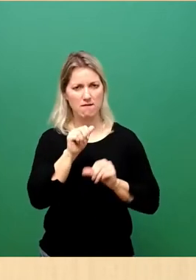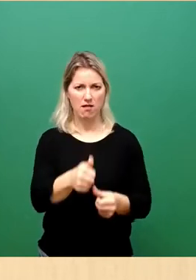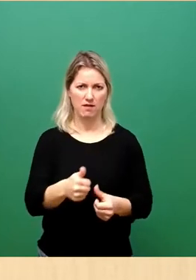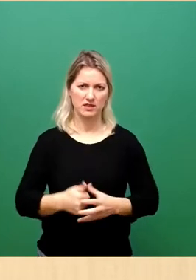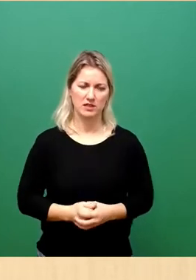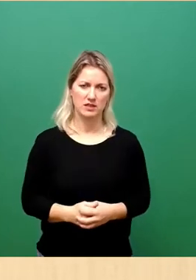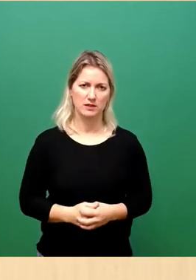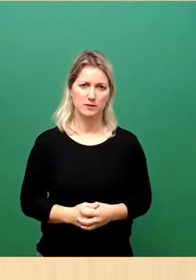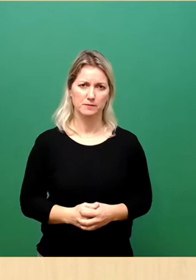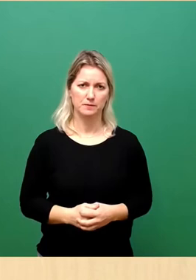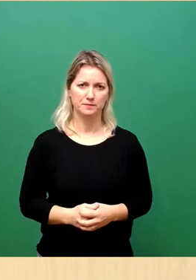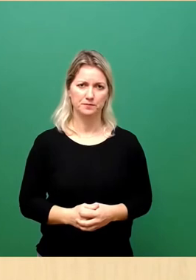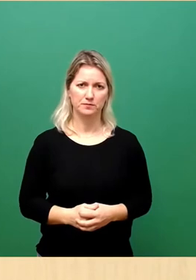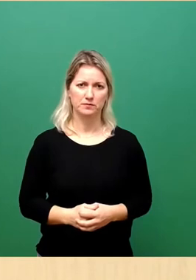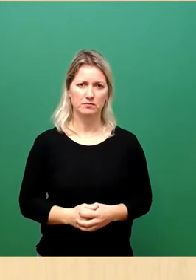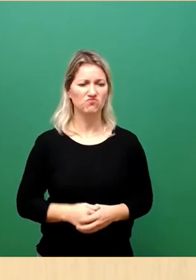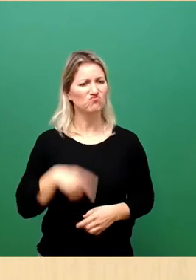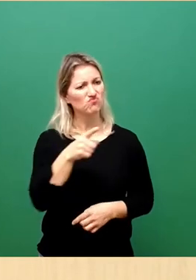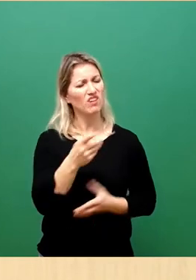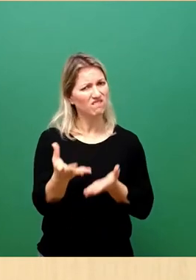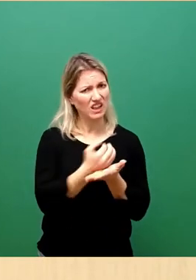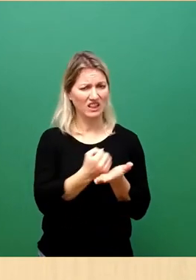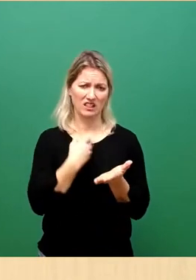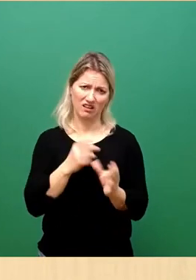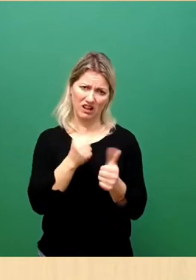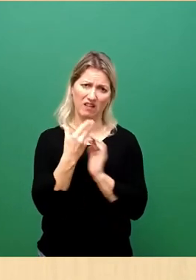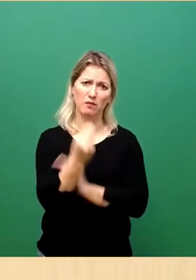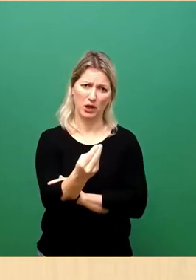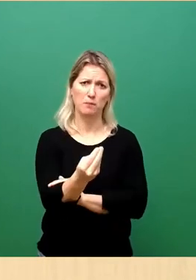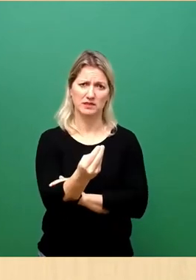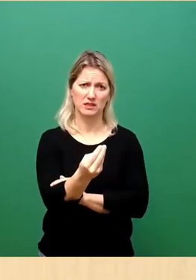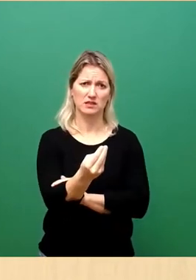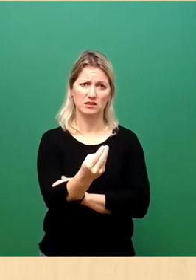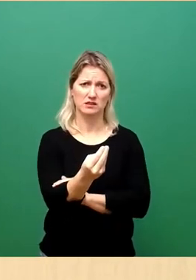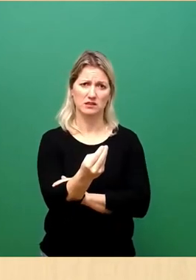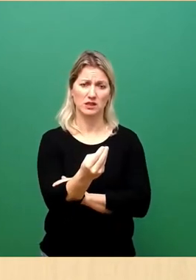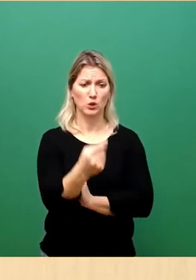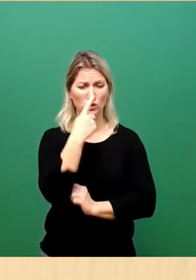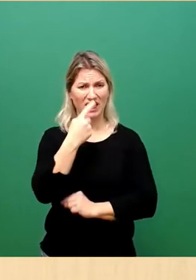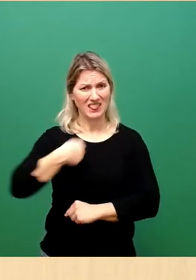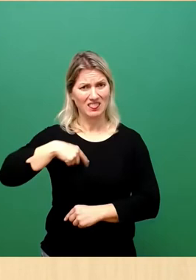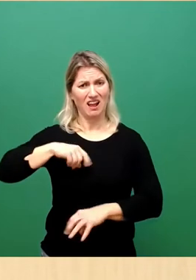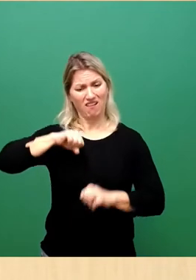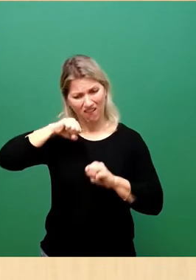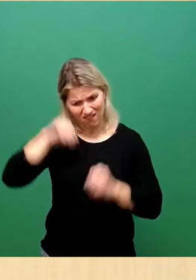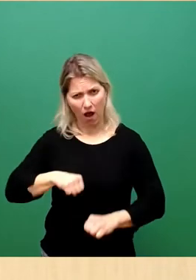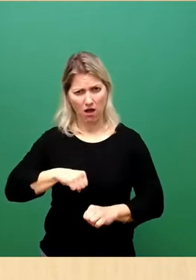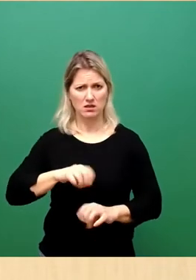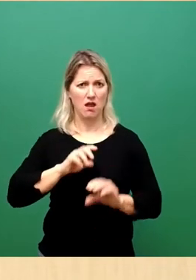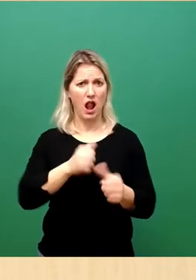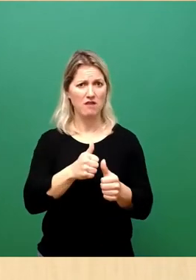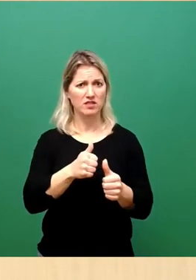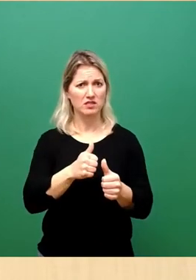Und die verdienen dann auch unsere Hilfe. Und wenn wir in der Lage sind zu helfen und dies nicht tun, dann ist das ein